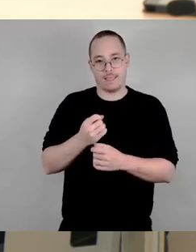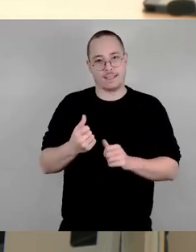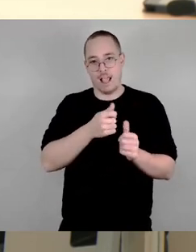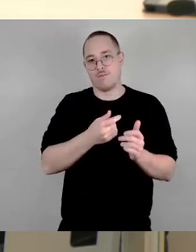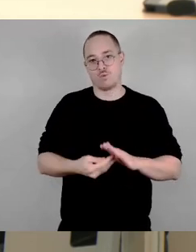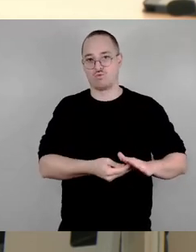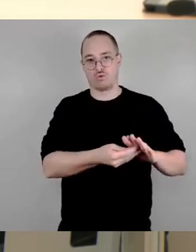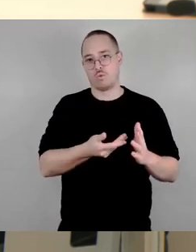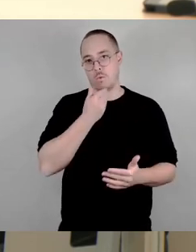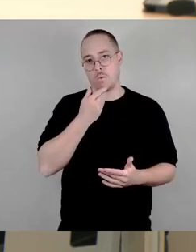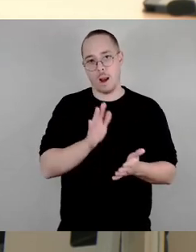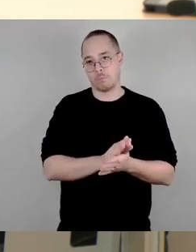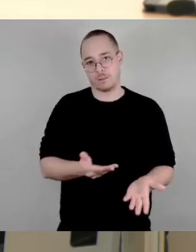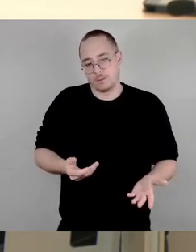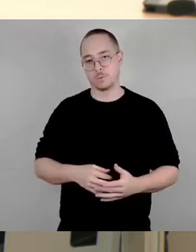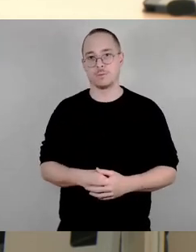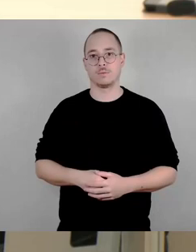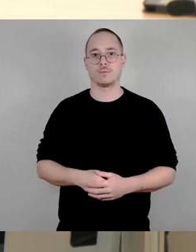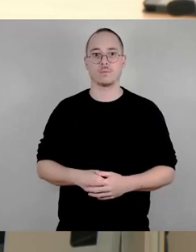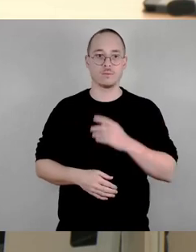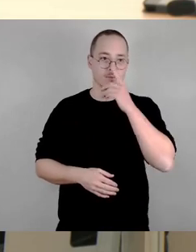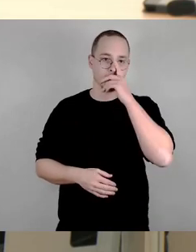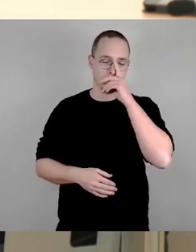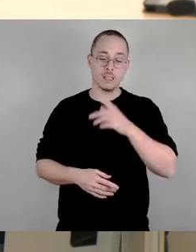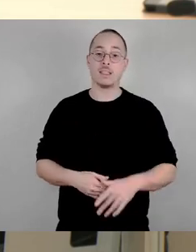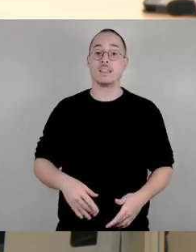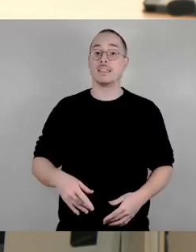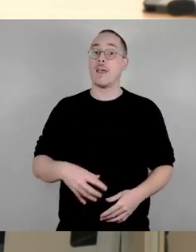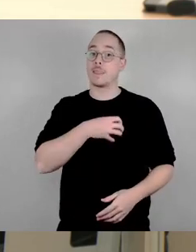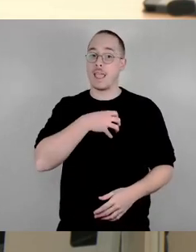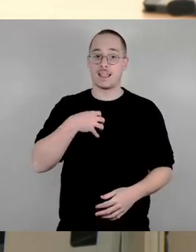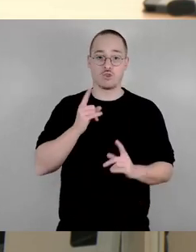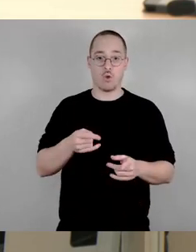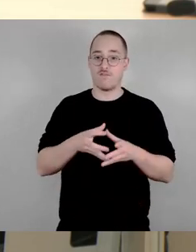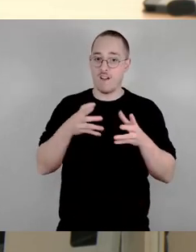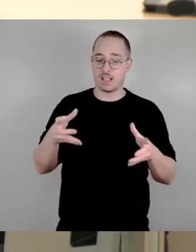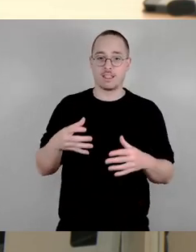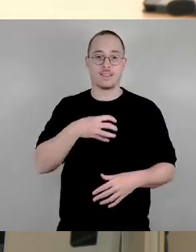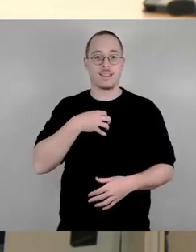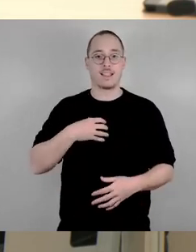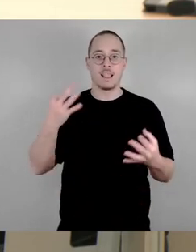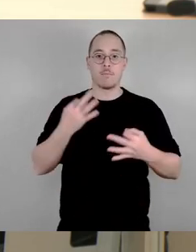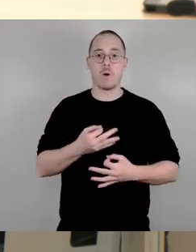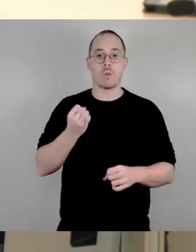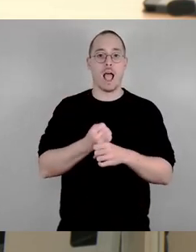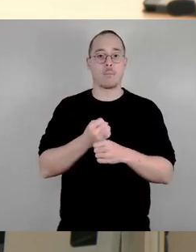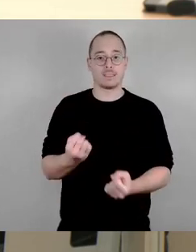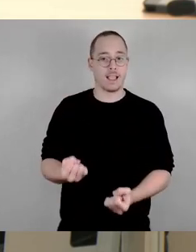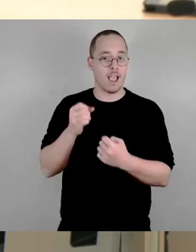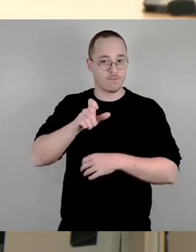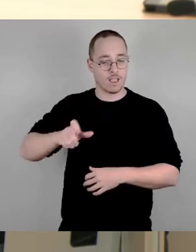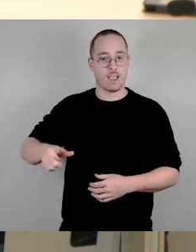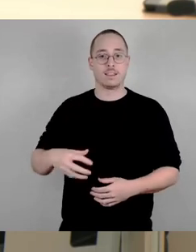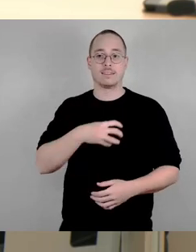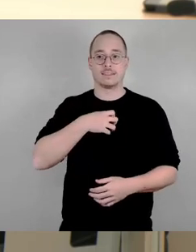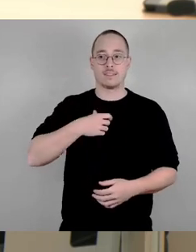Dresden soll wachsen. Dresden braucht Arbeitskräfte. Dresden will die SMC bekommen. Dresden braucht Vielfalt. Und Sie